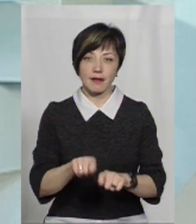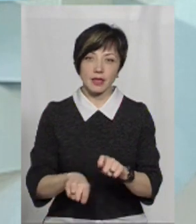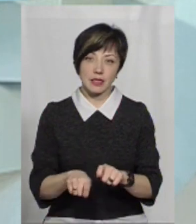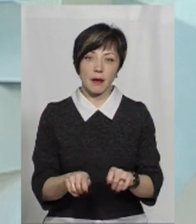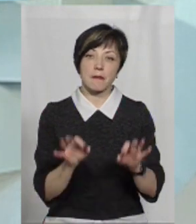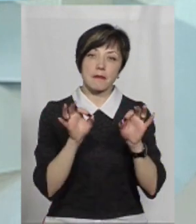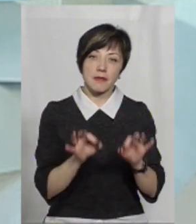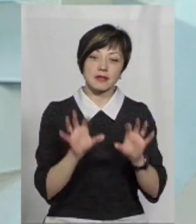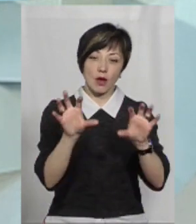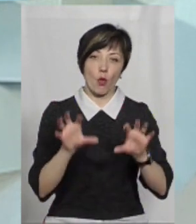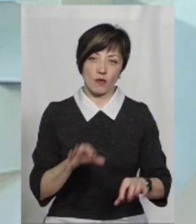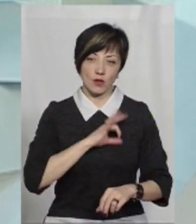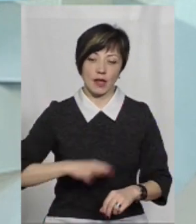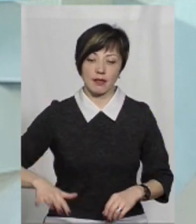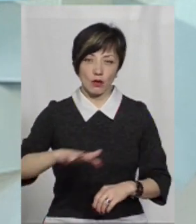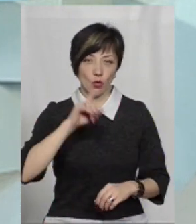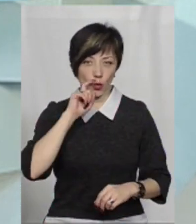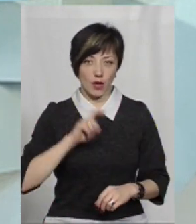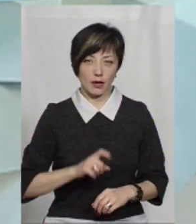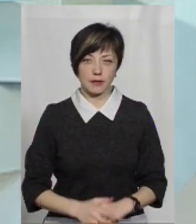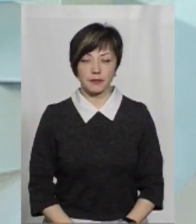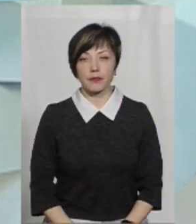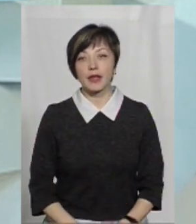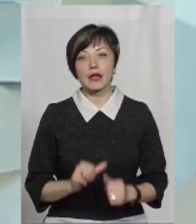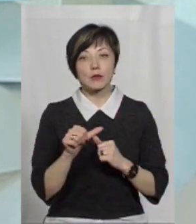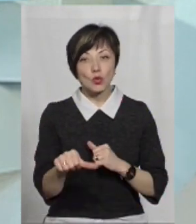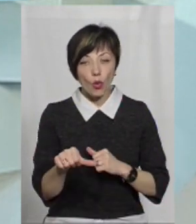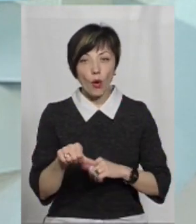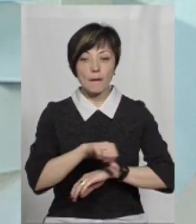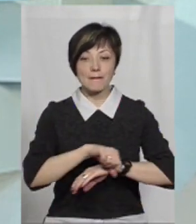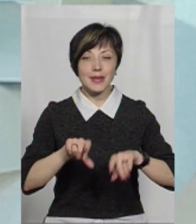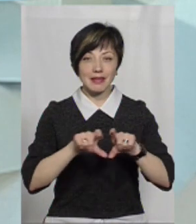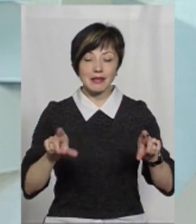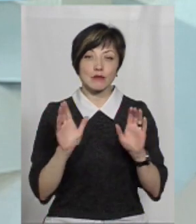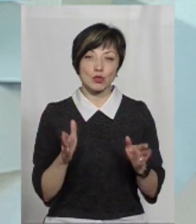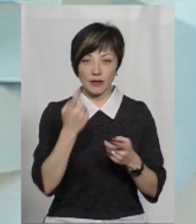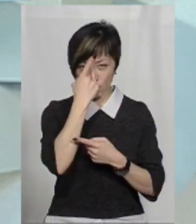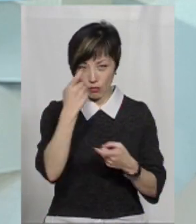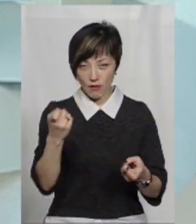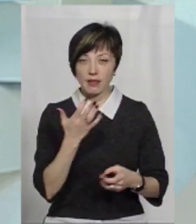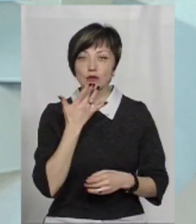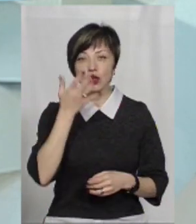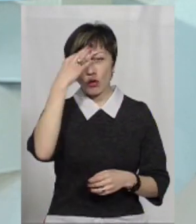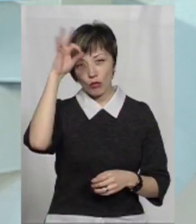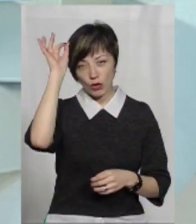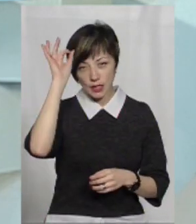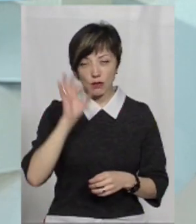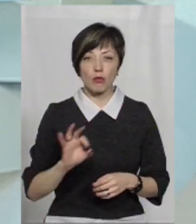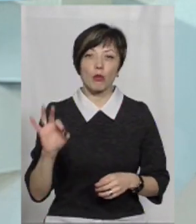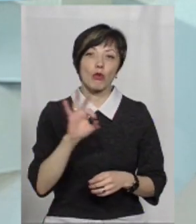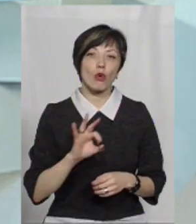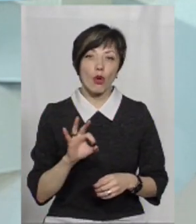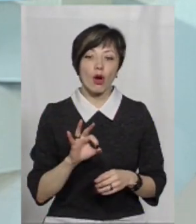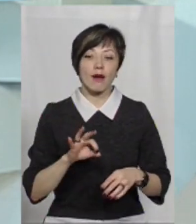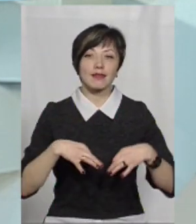правомірності його використання на території України. Крім того, митниця також буде інформувати національну поліцію про